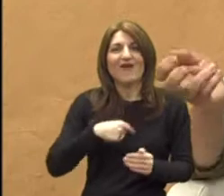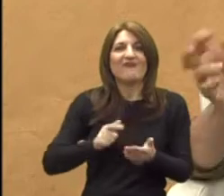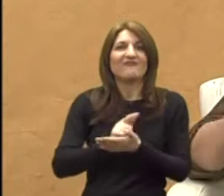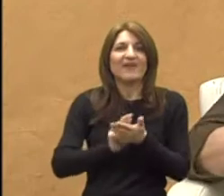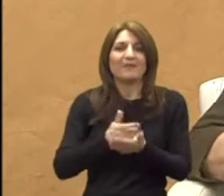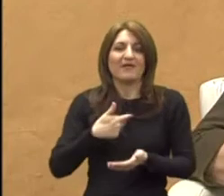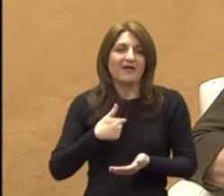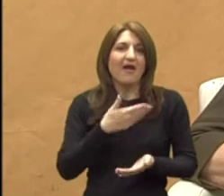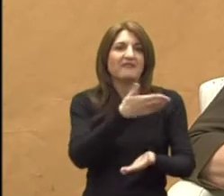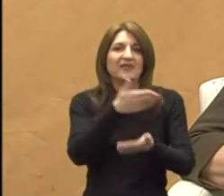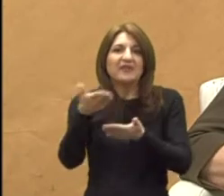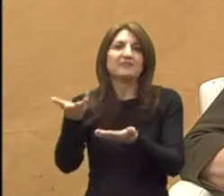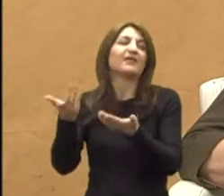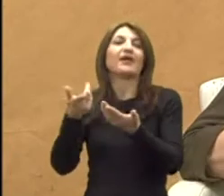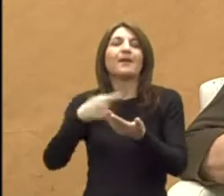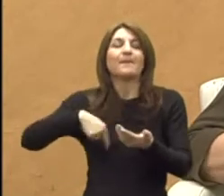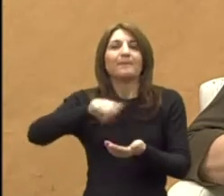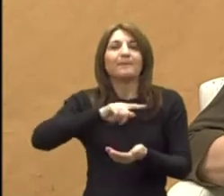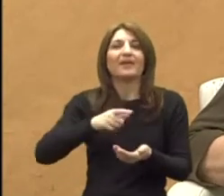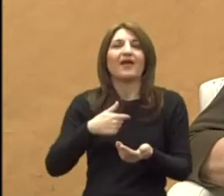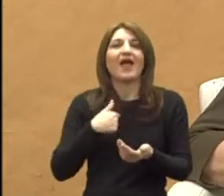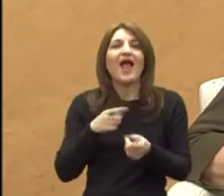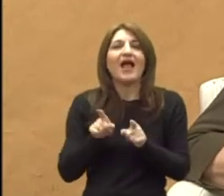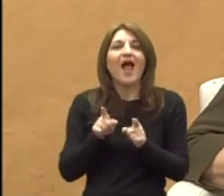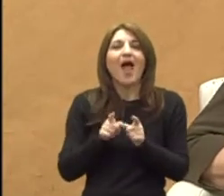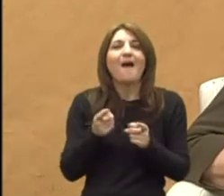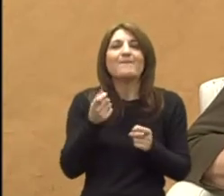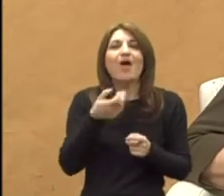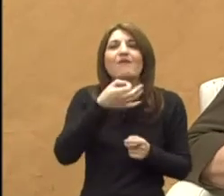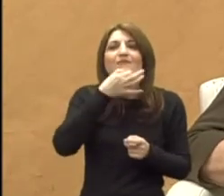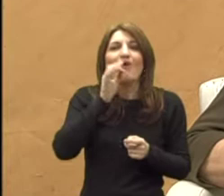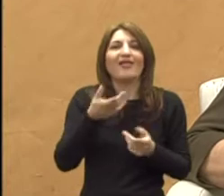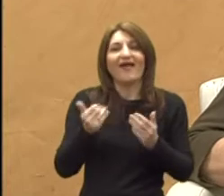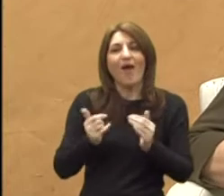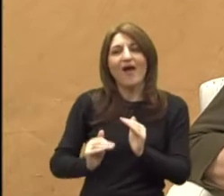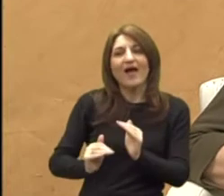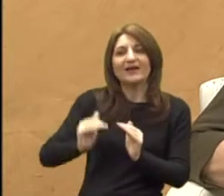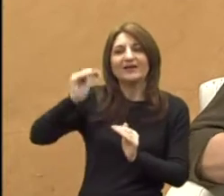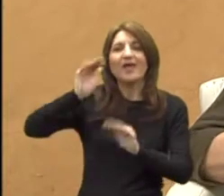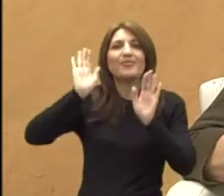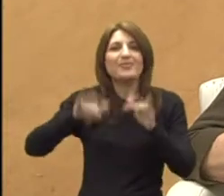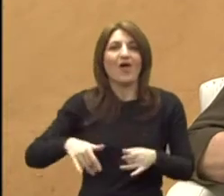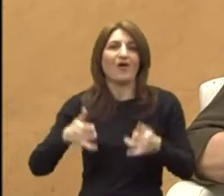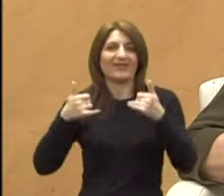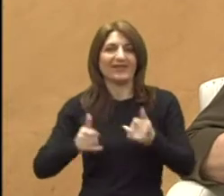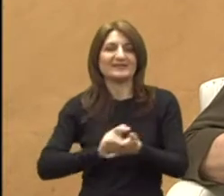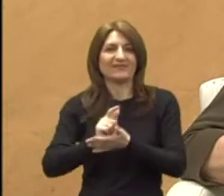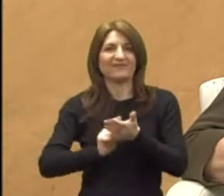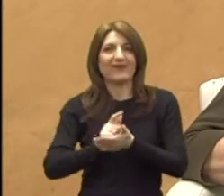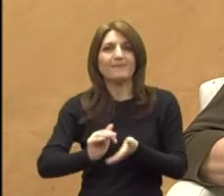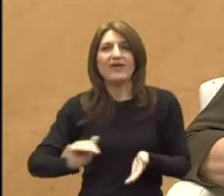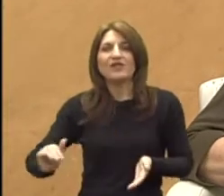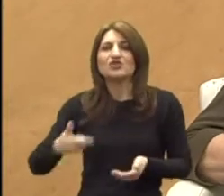ja kolega isto vjerujem jednim dijelom, onako malo bolje odrastali nego naša današnja djeca koja su je to